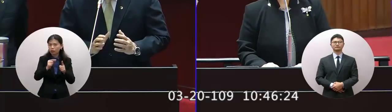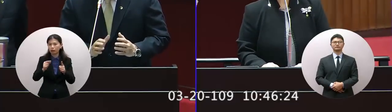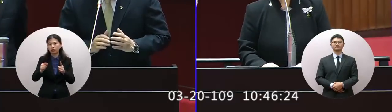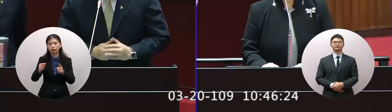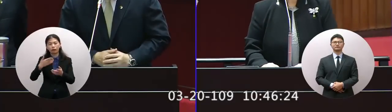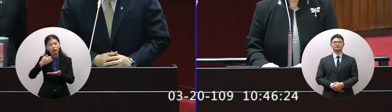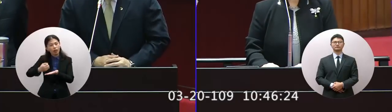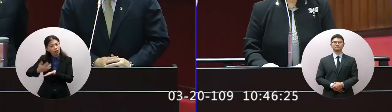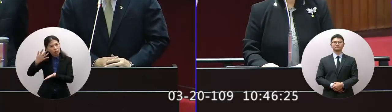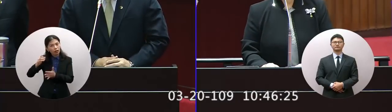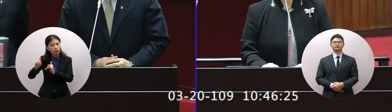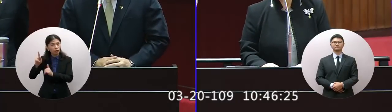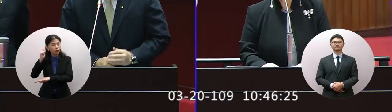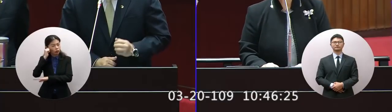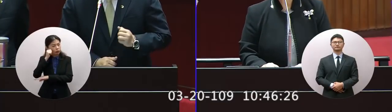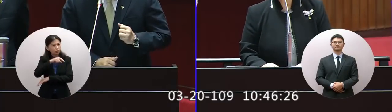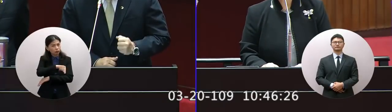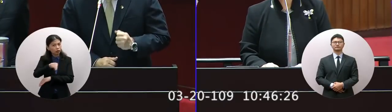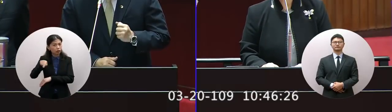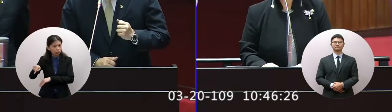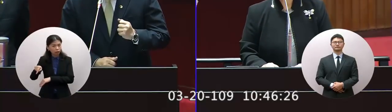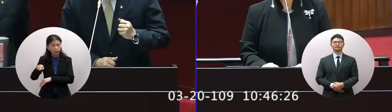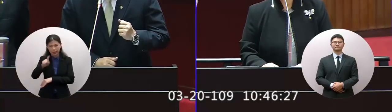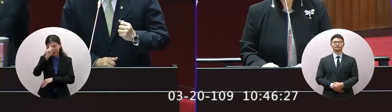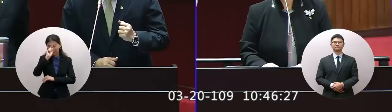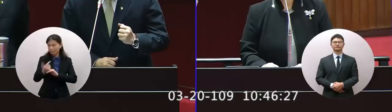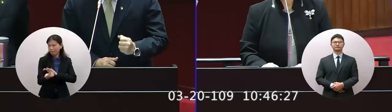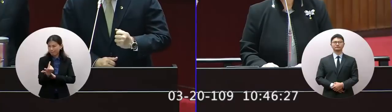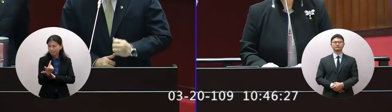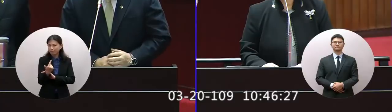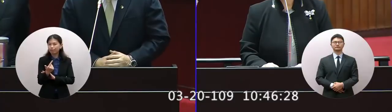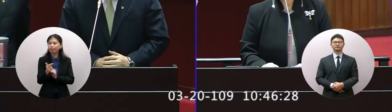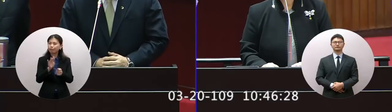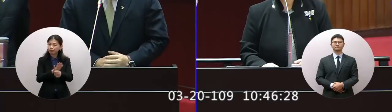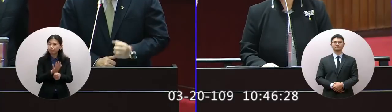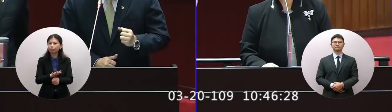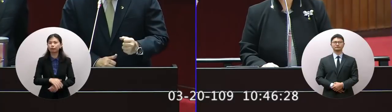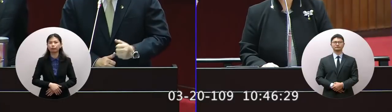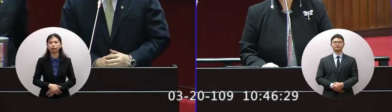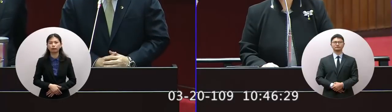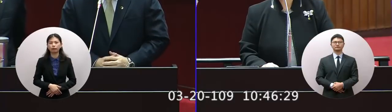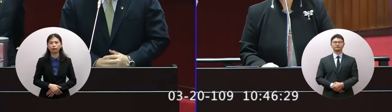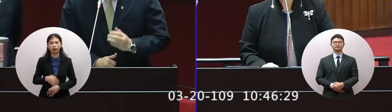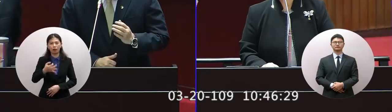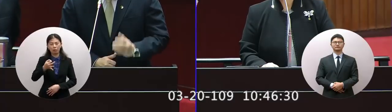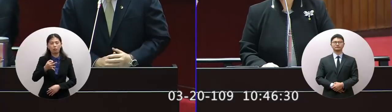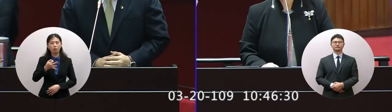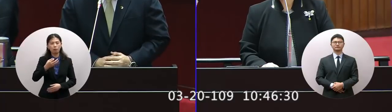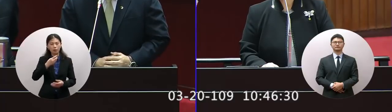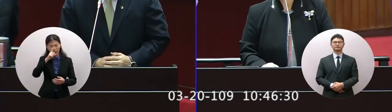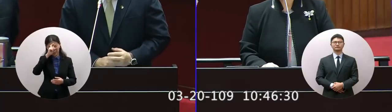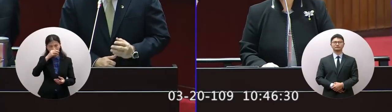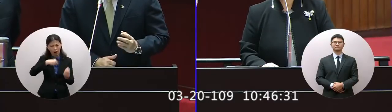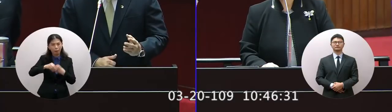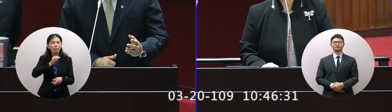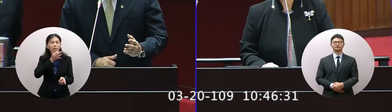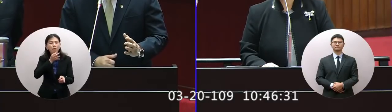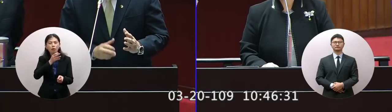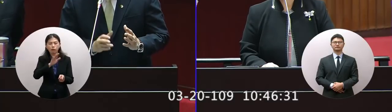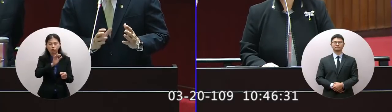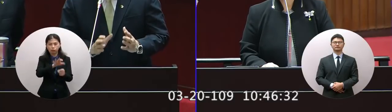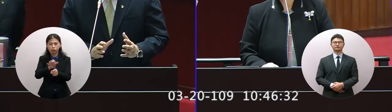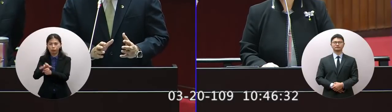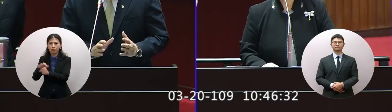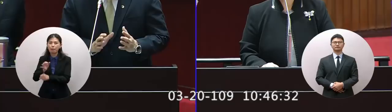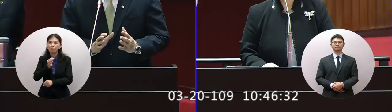這個是受傷最重的能夠有快速的然後也有足夠的一個紓困這個